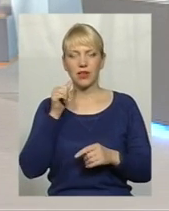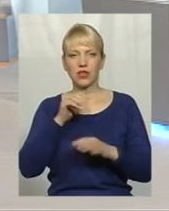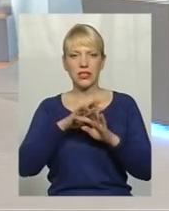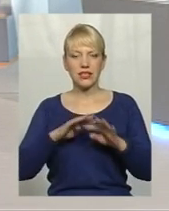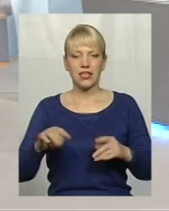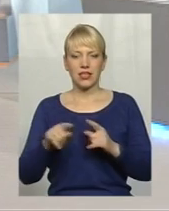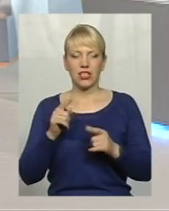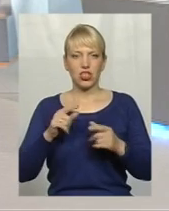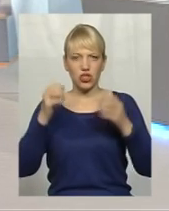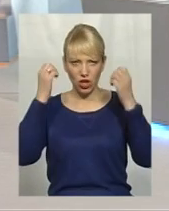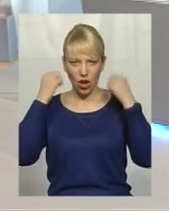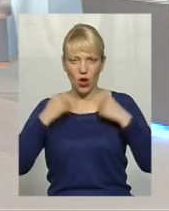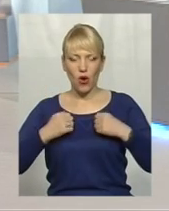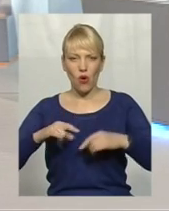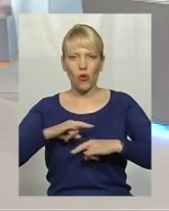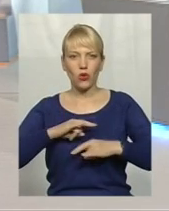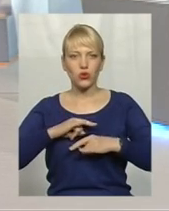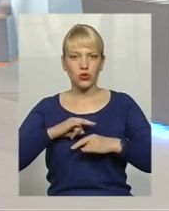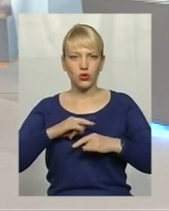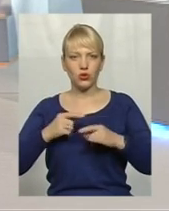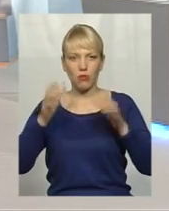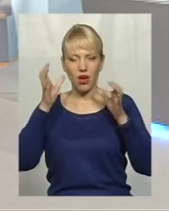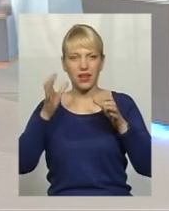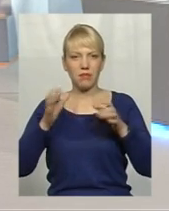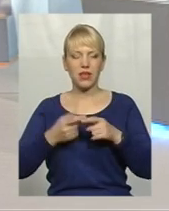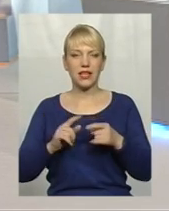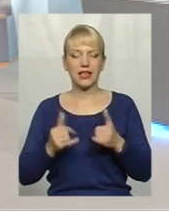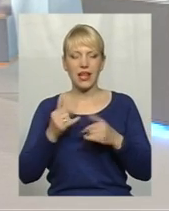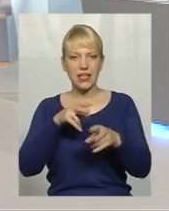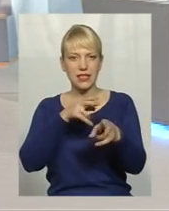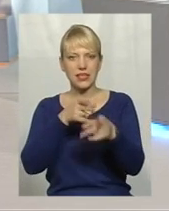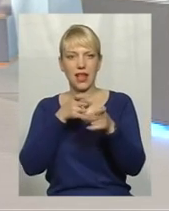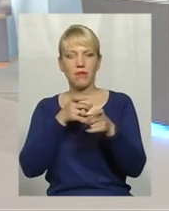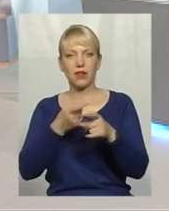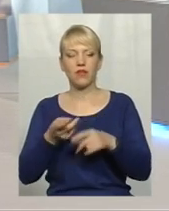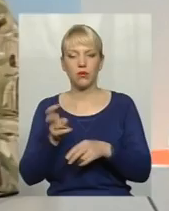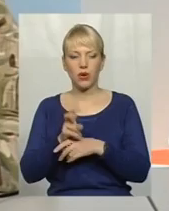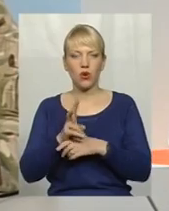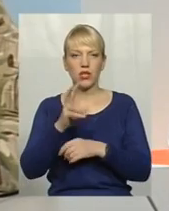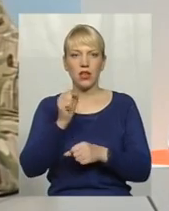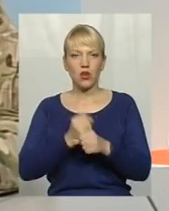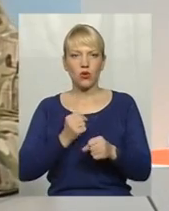костюми, кікімори для наших снайперів, розвідників. Вони приходять як на роботу. Робимо подушечки, шиємо